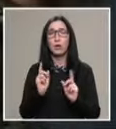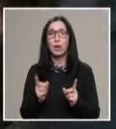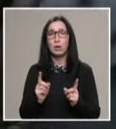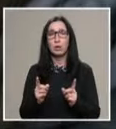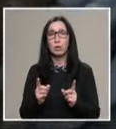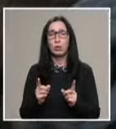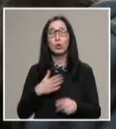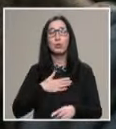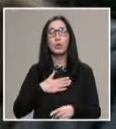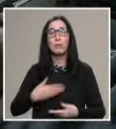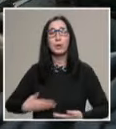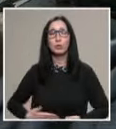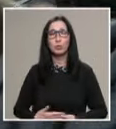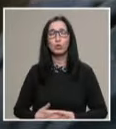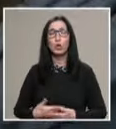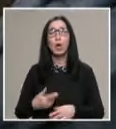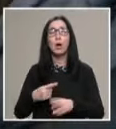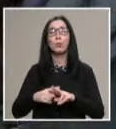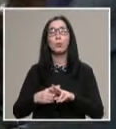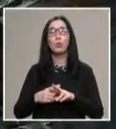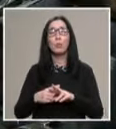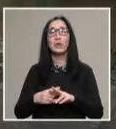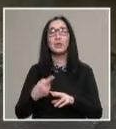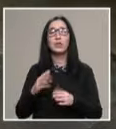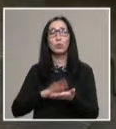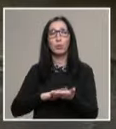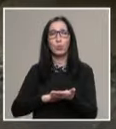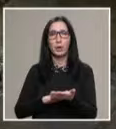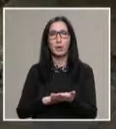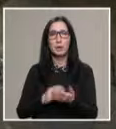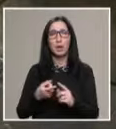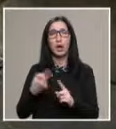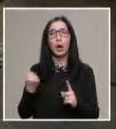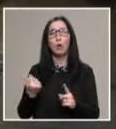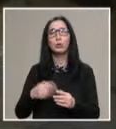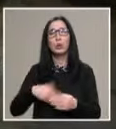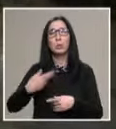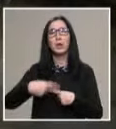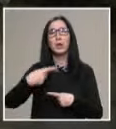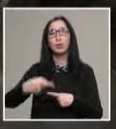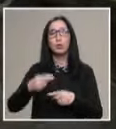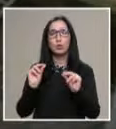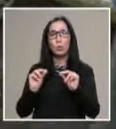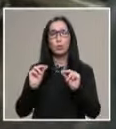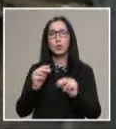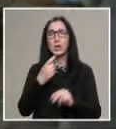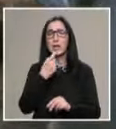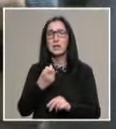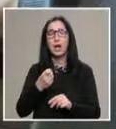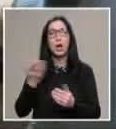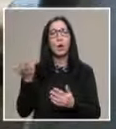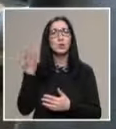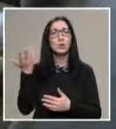които имат нужда по нормативни документи от периодично обучение за